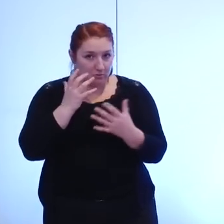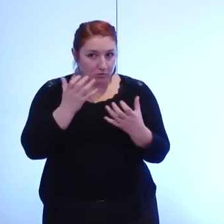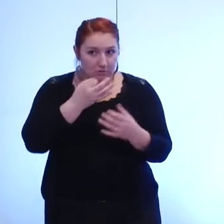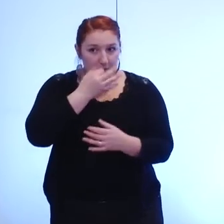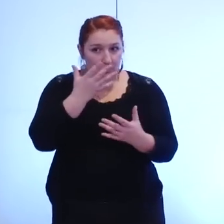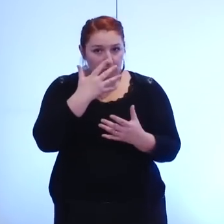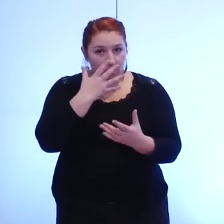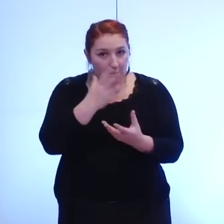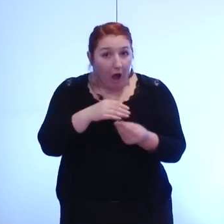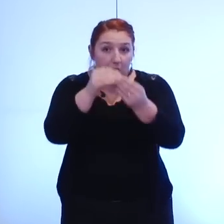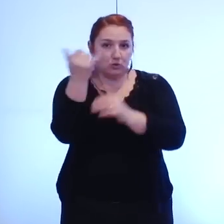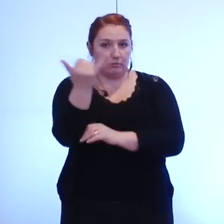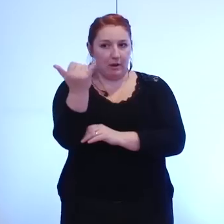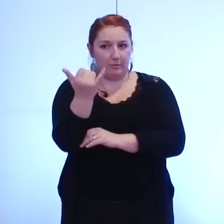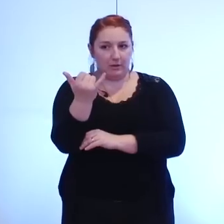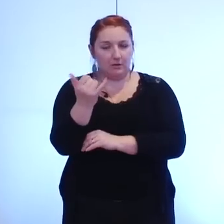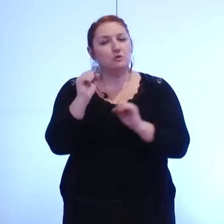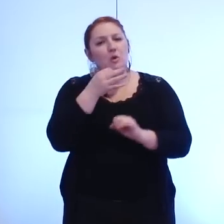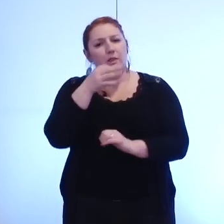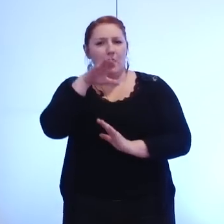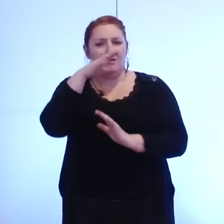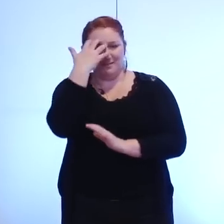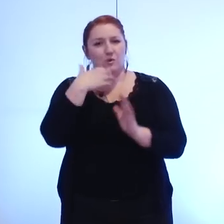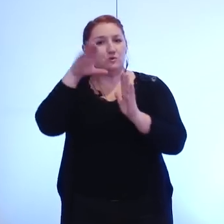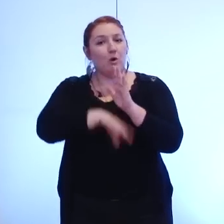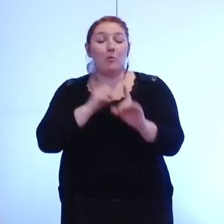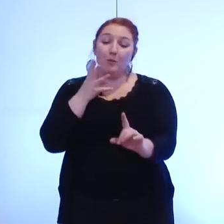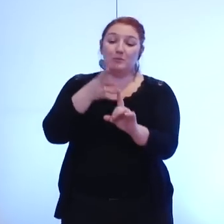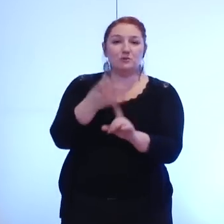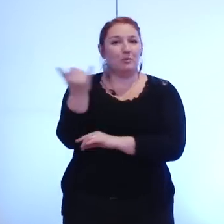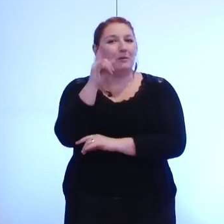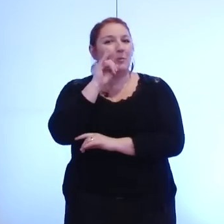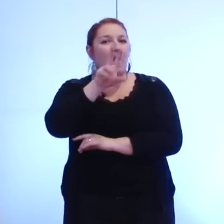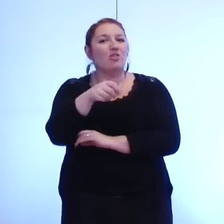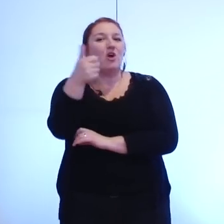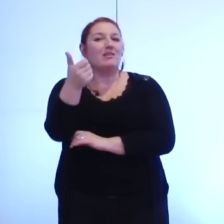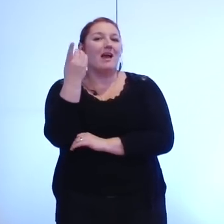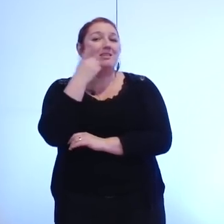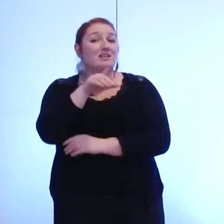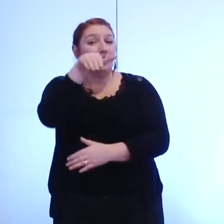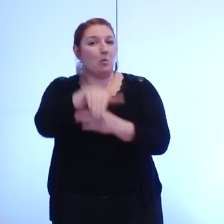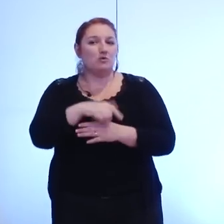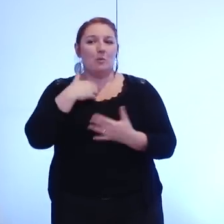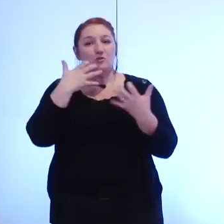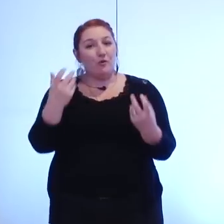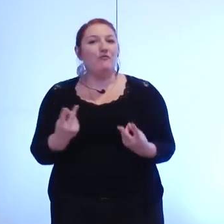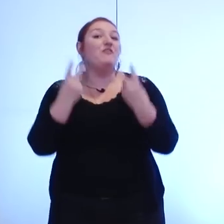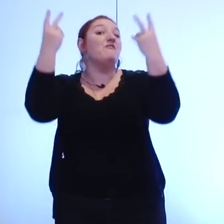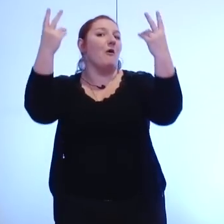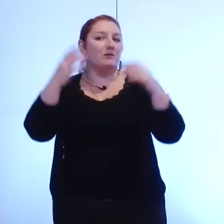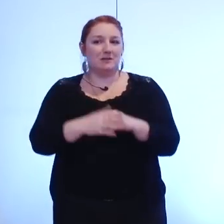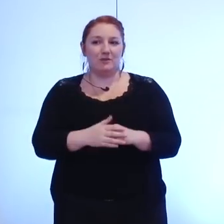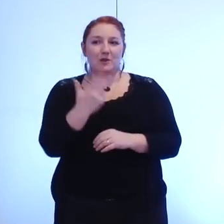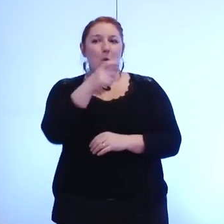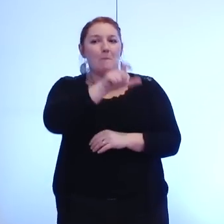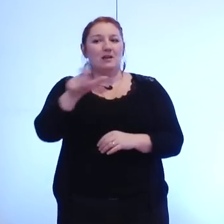moins sérieusement je n'aurai même pas l'idée de proposer cette mission parce que moi le 31 décembre au soir j'ai envie de rester vivant donc je laisse aux trois qui